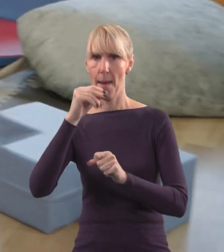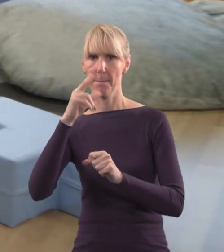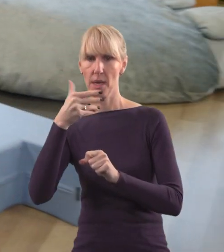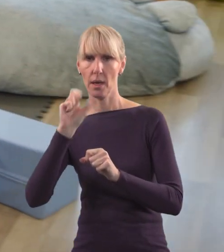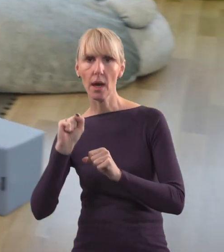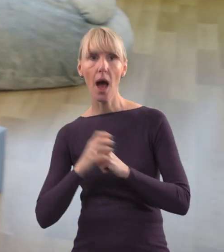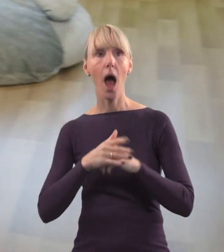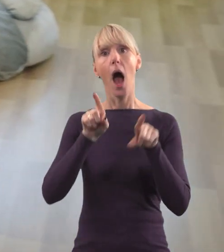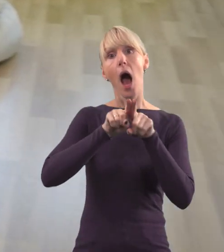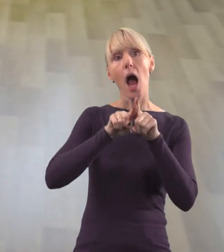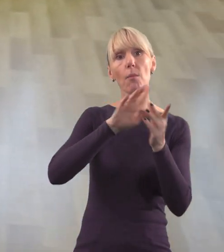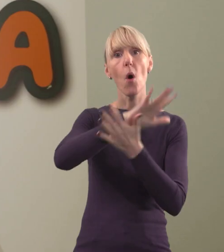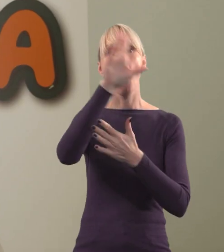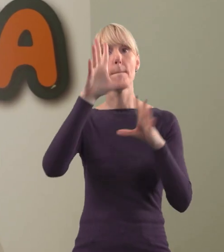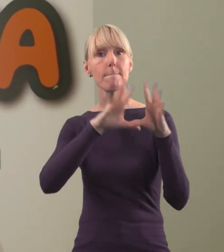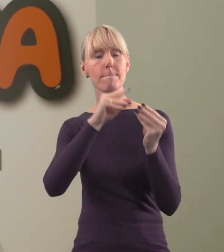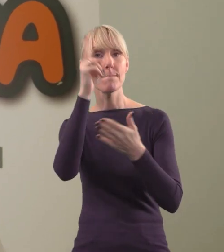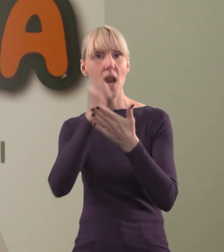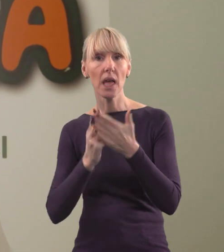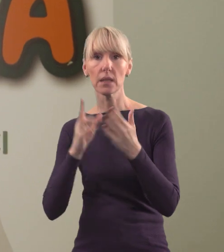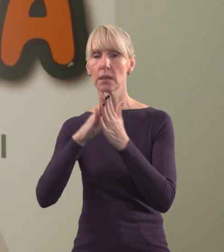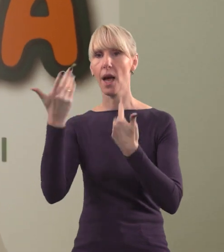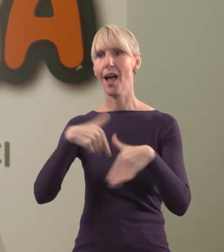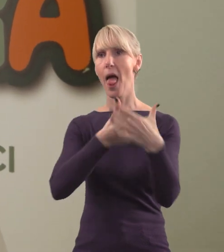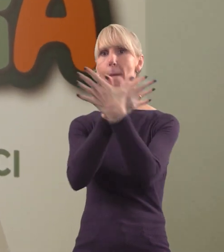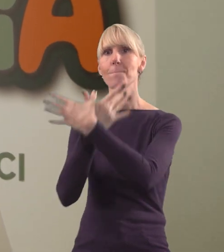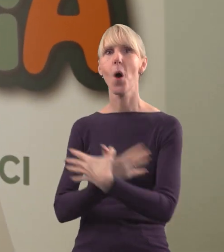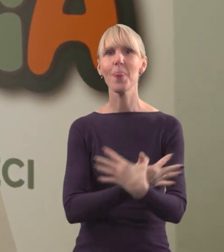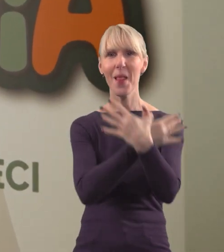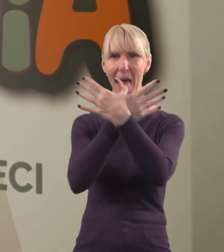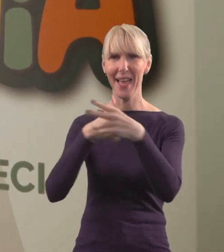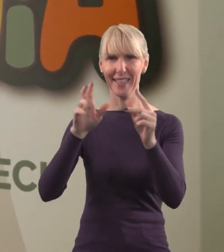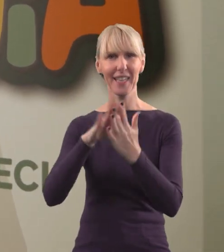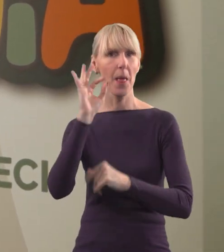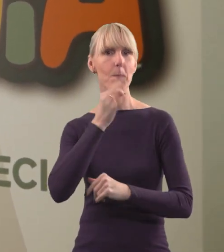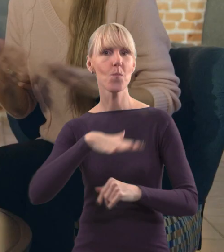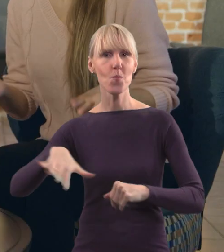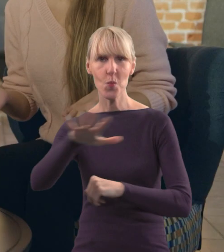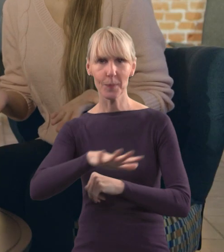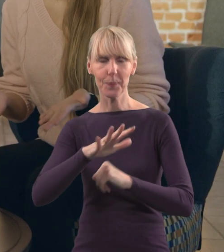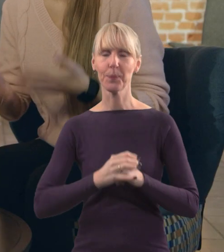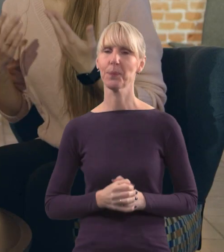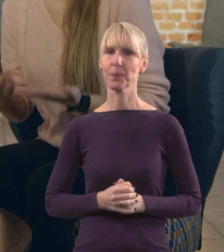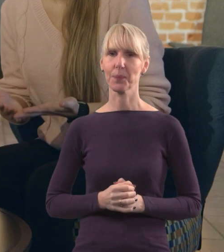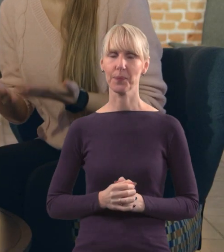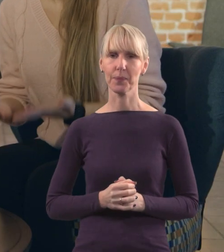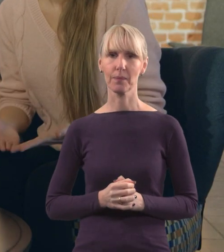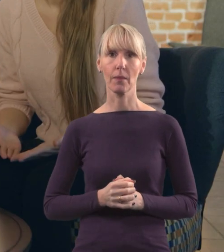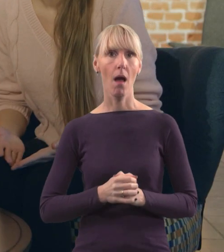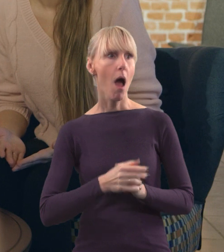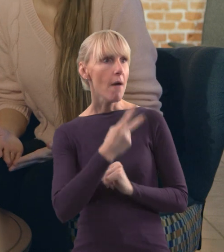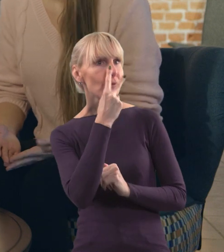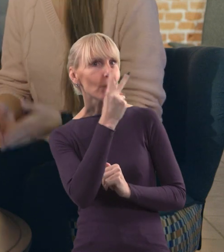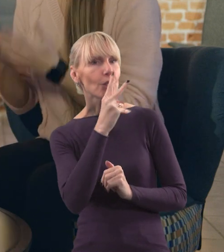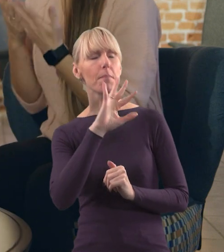pojętej sensoplastyki, sensoryki, czyli nasza motylarnia dla najmłodszych. Widzieliśmy także przepiękną salę